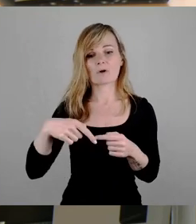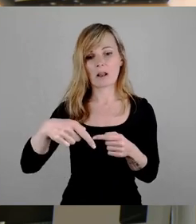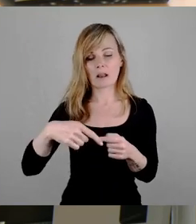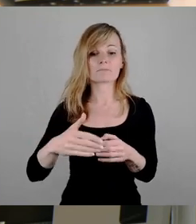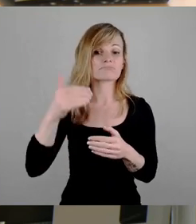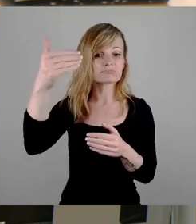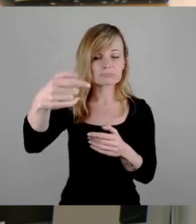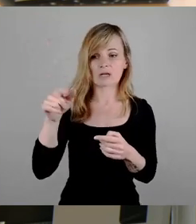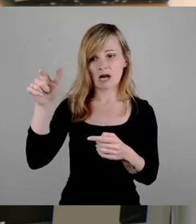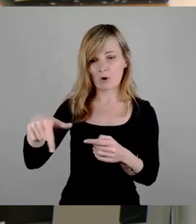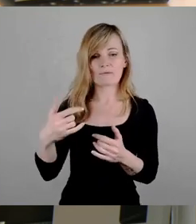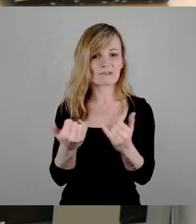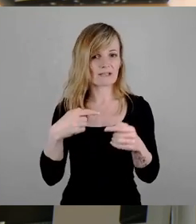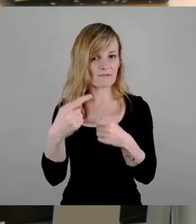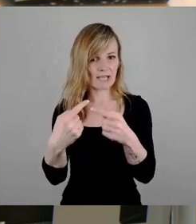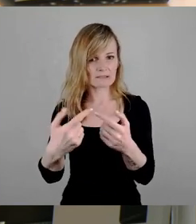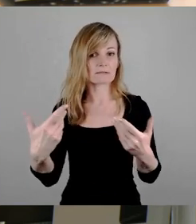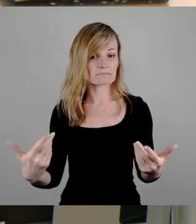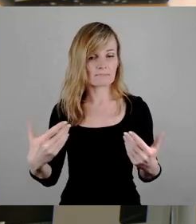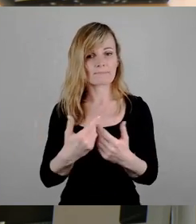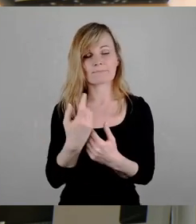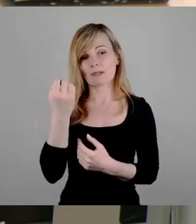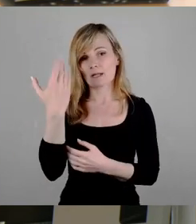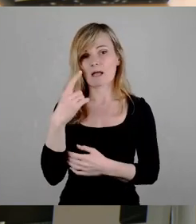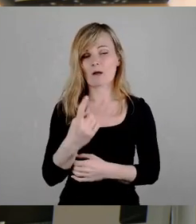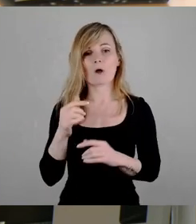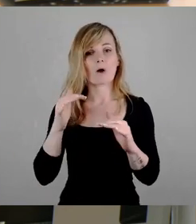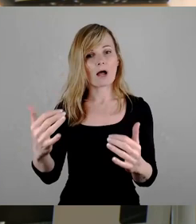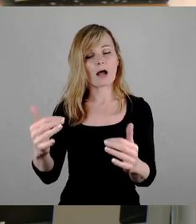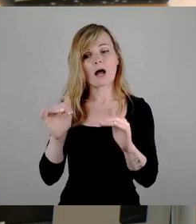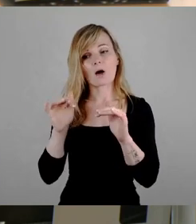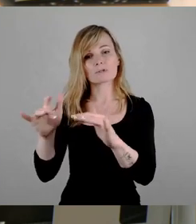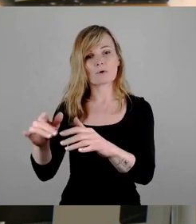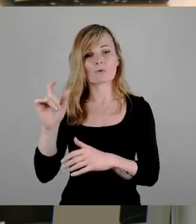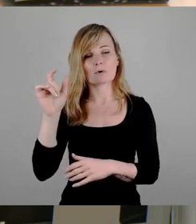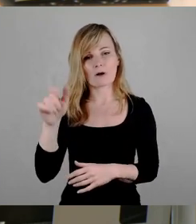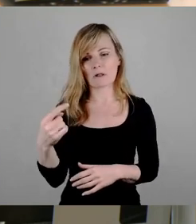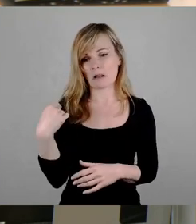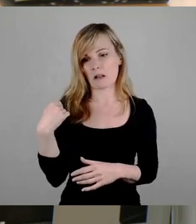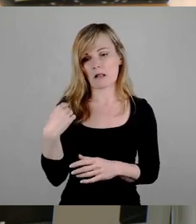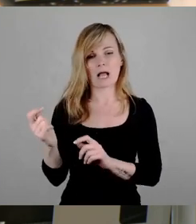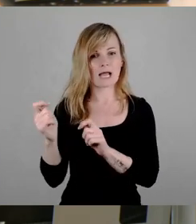dem Pumpspeicherwerk weitergeht, hat natürlich auch Auswirkungen auf den kürzlich eingebrachten Antrag